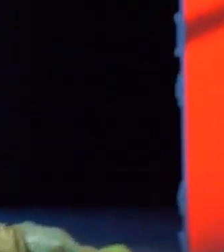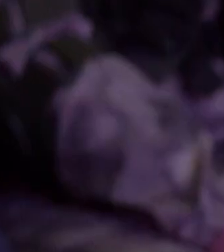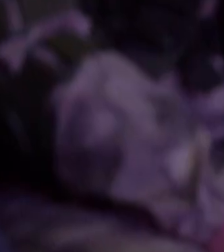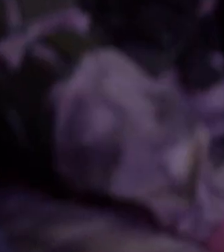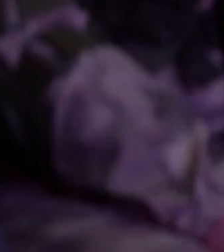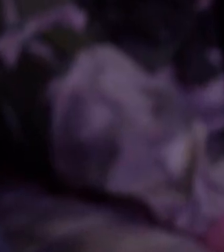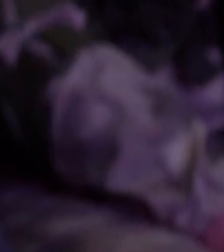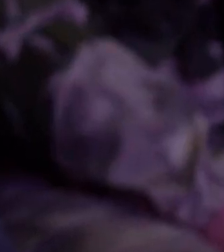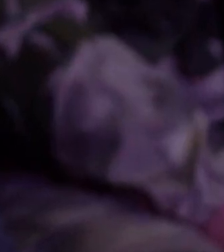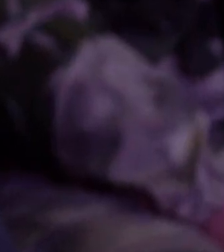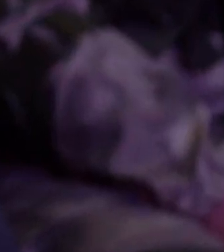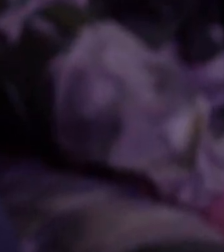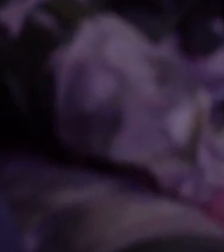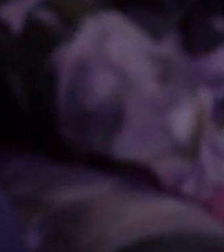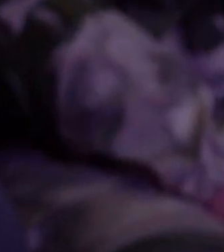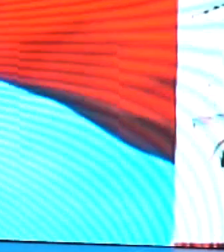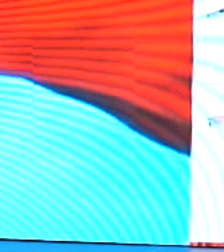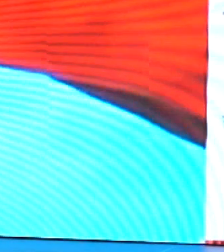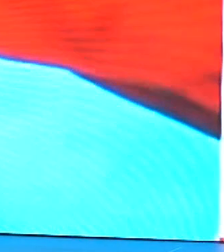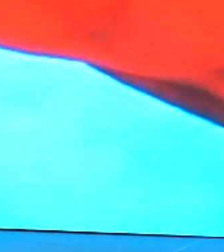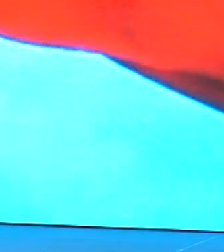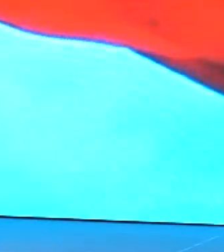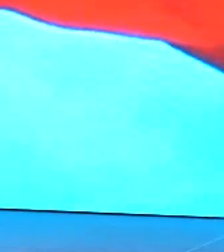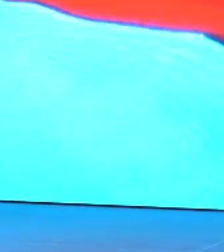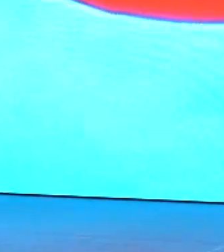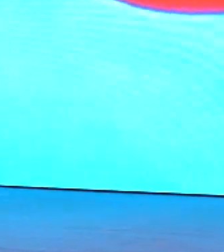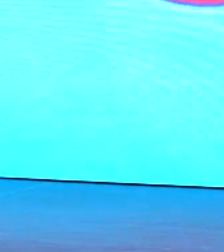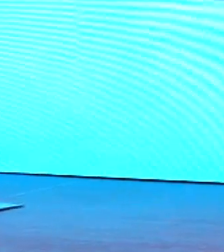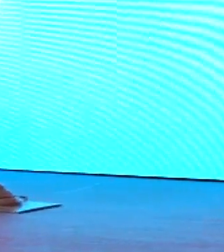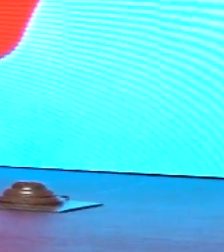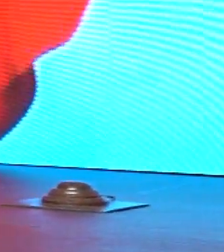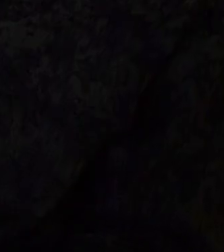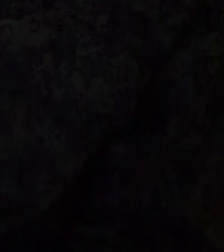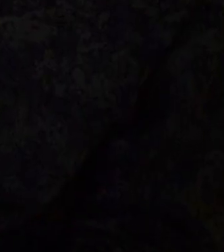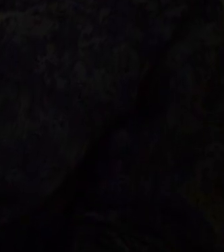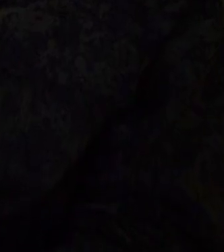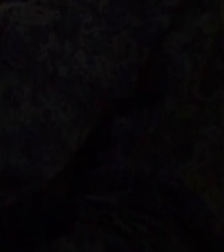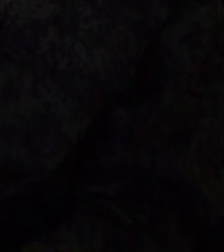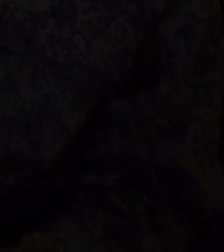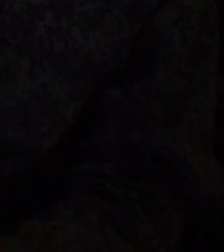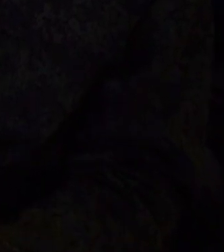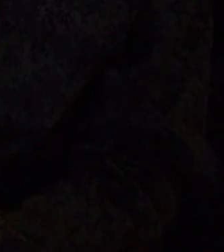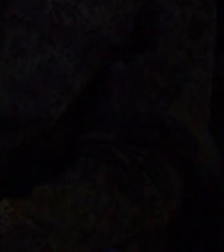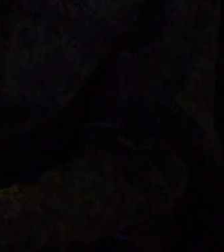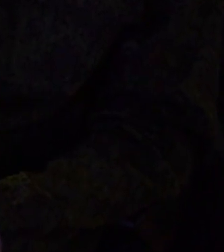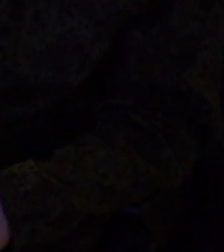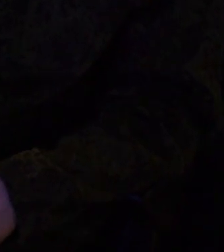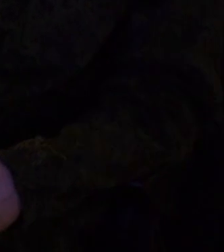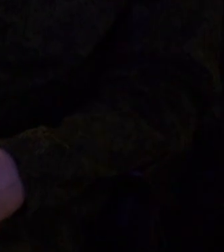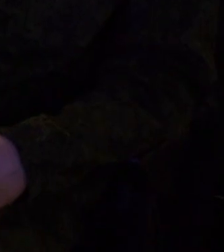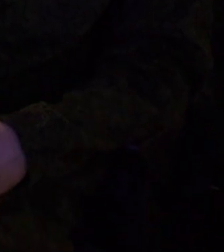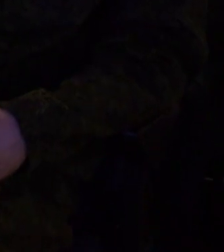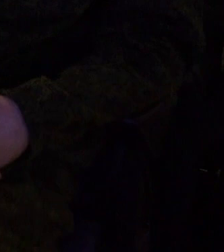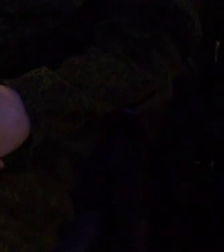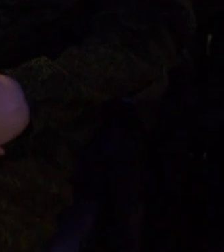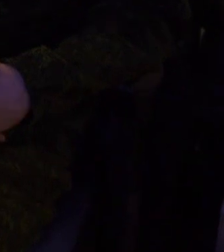В зале герои России, опытные наставники и, конечно, первые участники. Это 300 юношей из областного центра